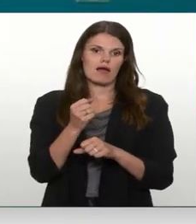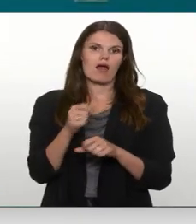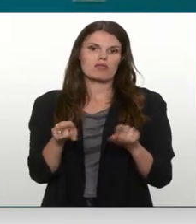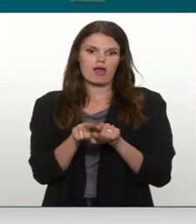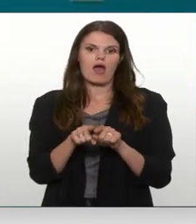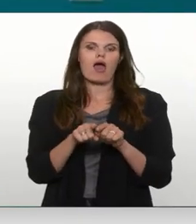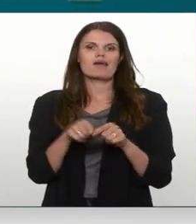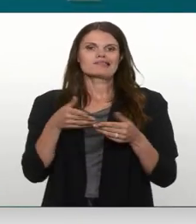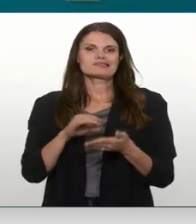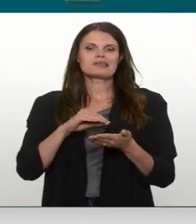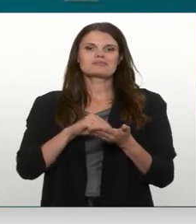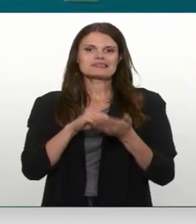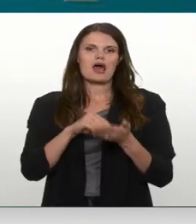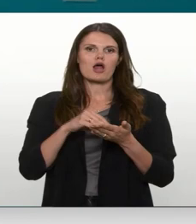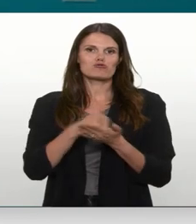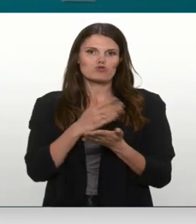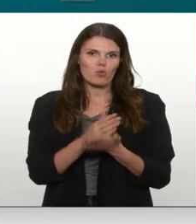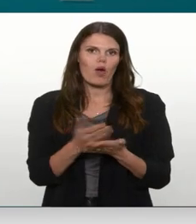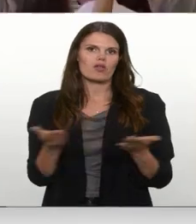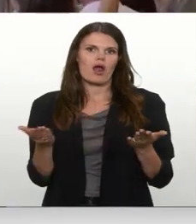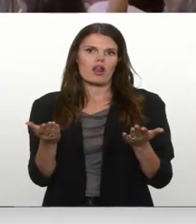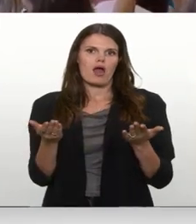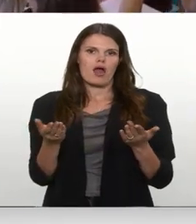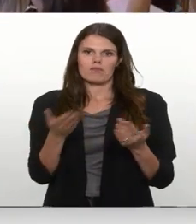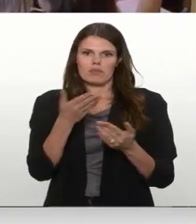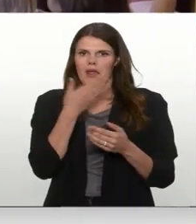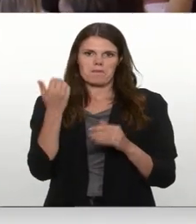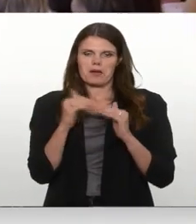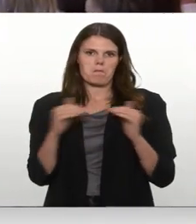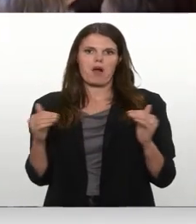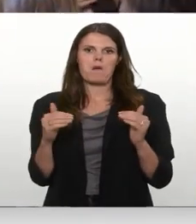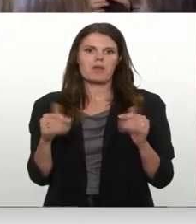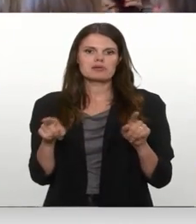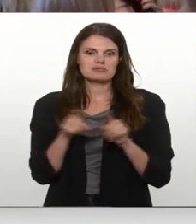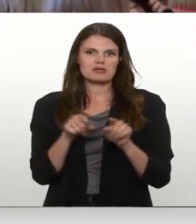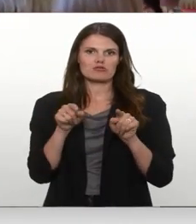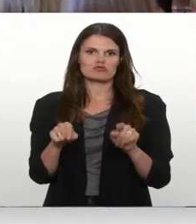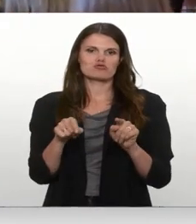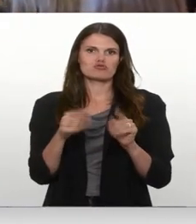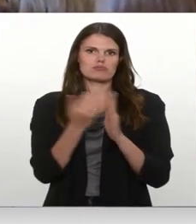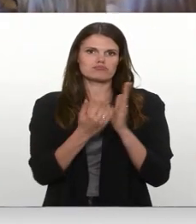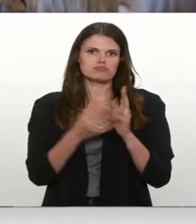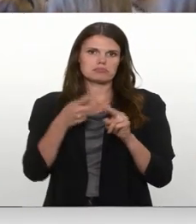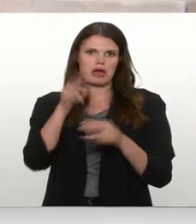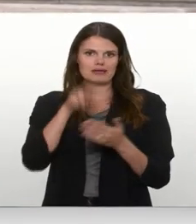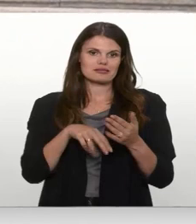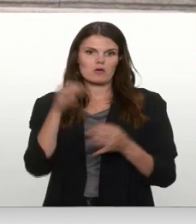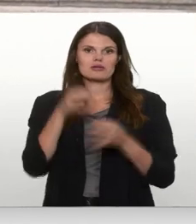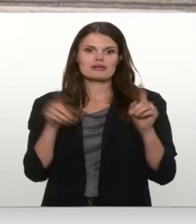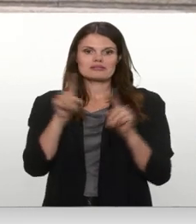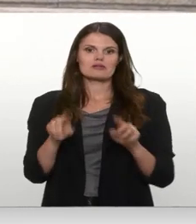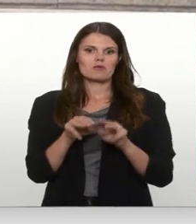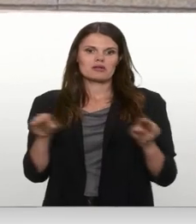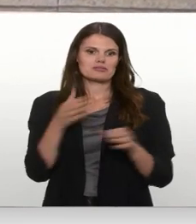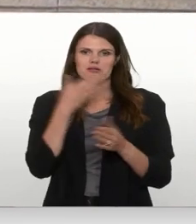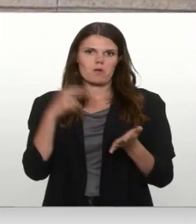dzimtsrakstu nodeļā. Līdz ar to nebija pamats arī šo regulēm pārskatīt. Vismaz no tieslietu ministrijas nav